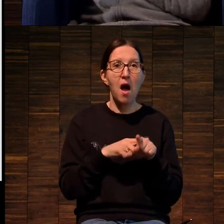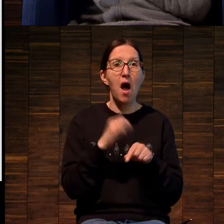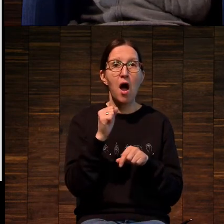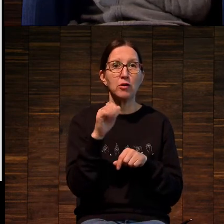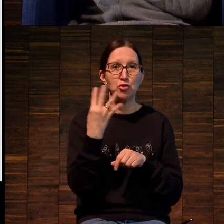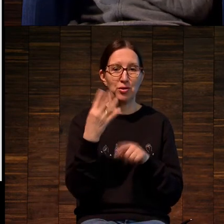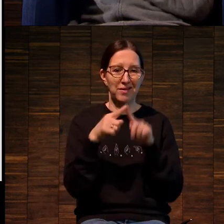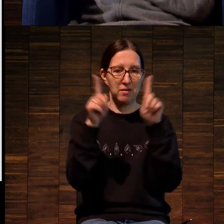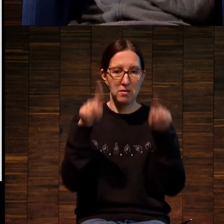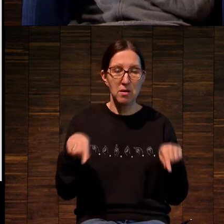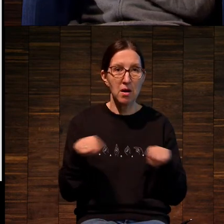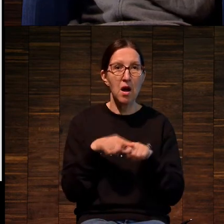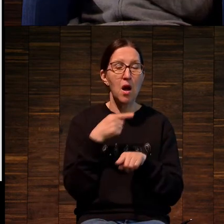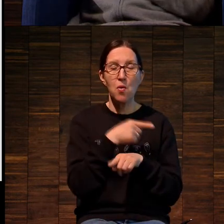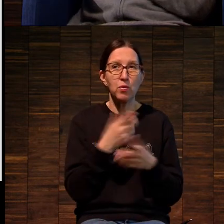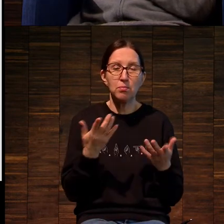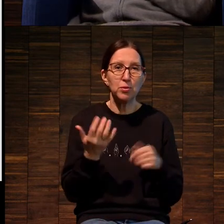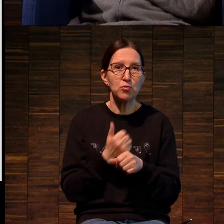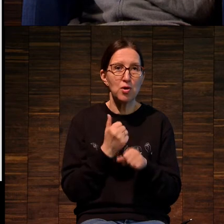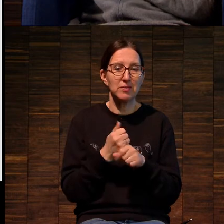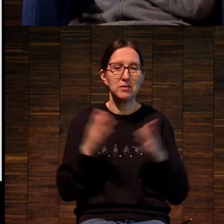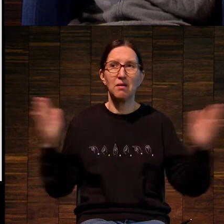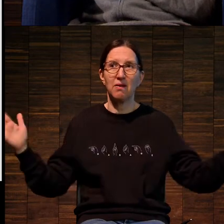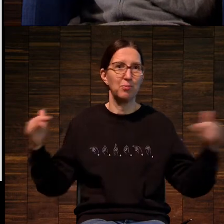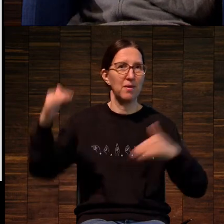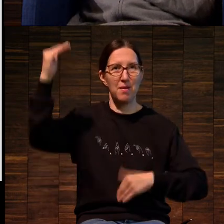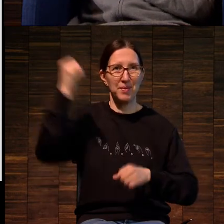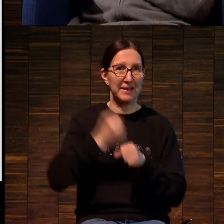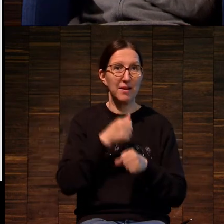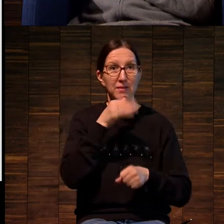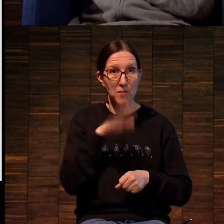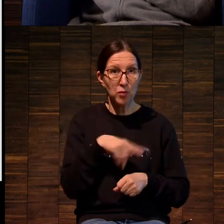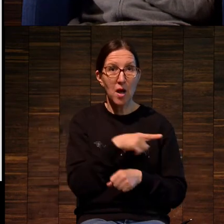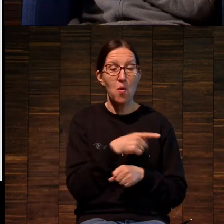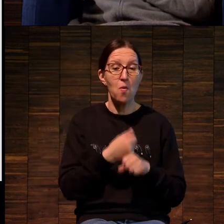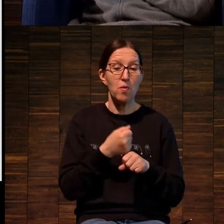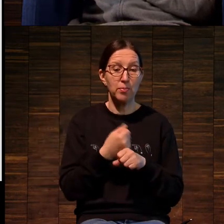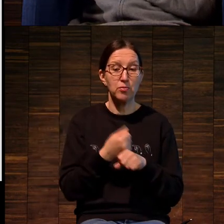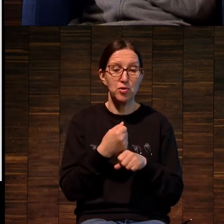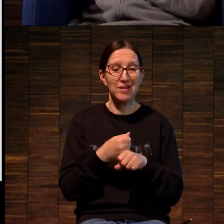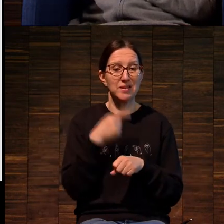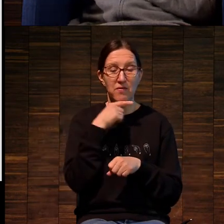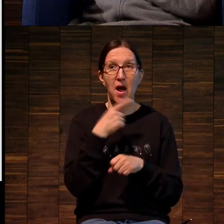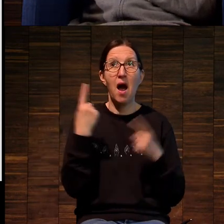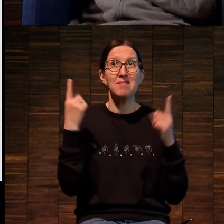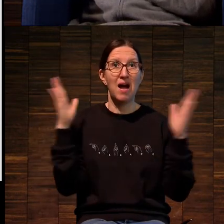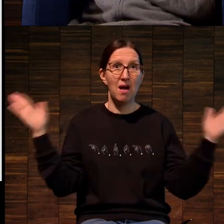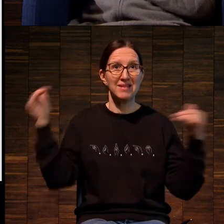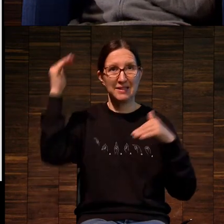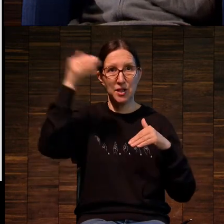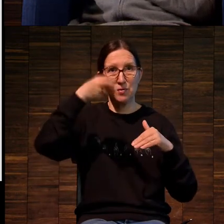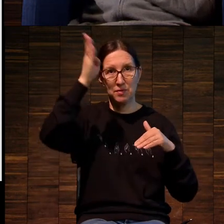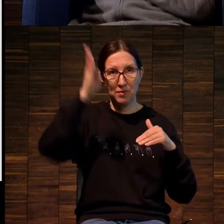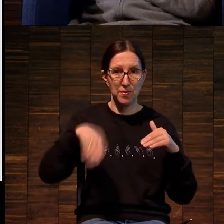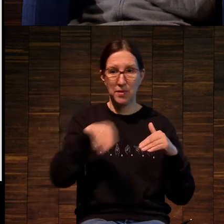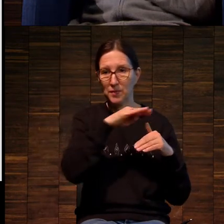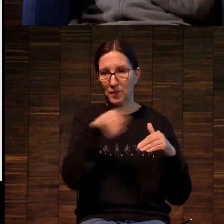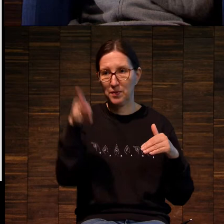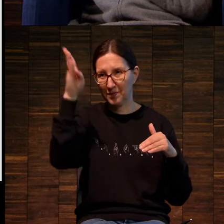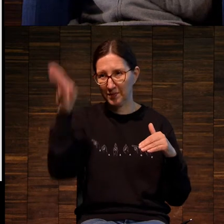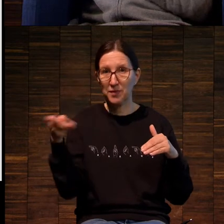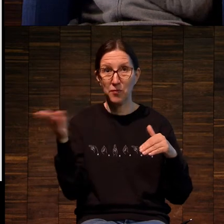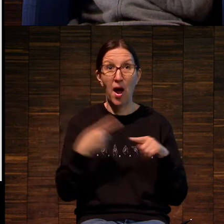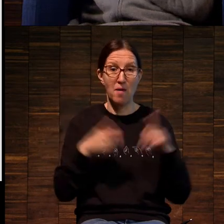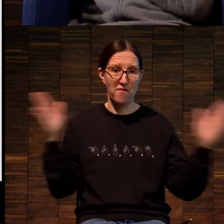А4 формата, он не мог, ну как бы большую картинку не мог сделать, поэтому он разрезал ее на части. Опять-таки это входит в его метод,